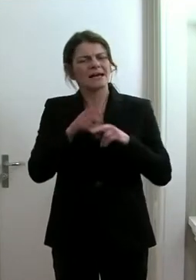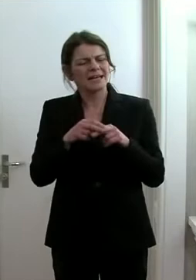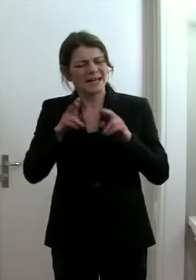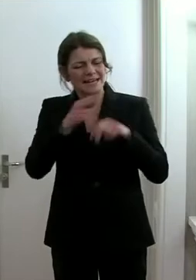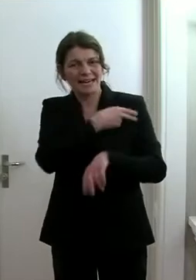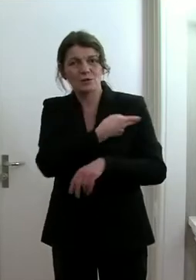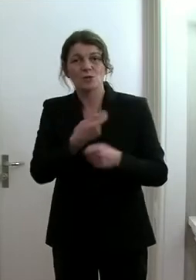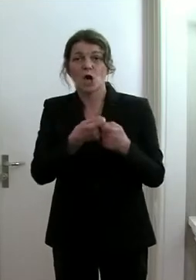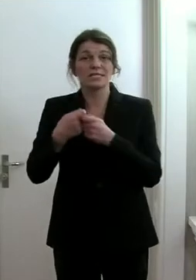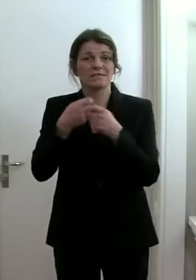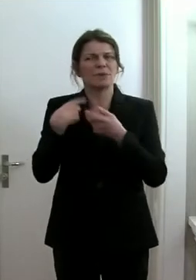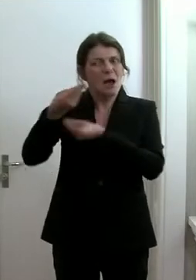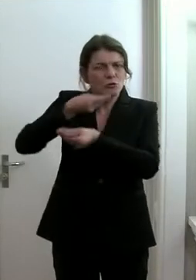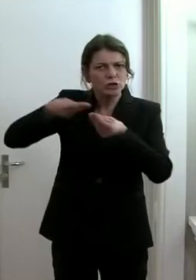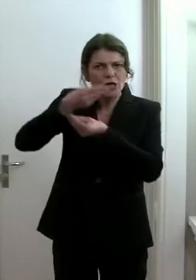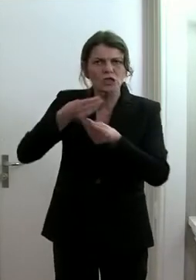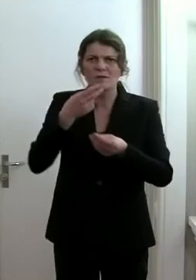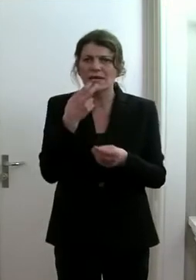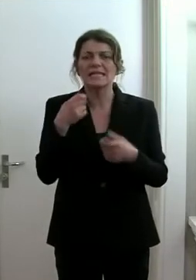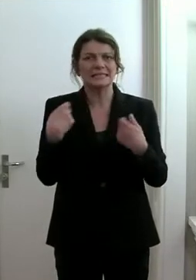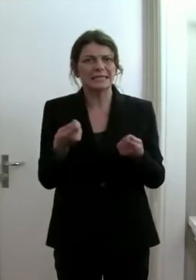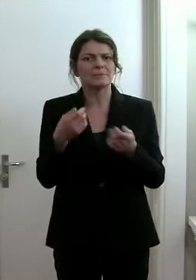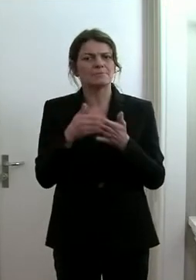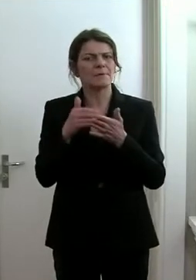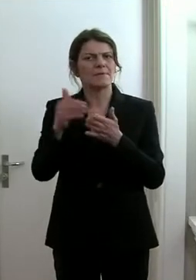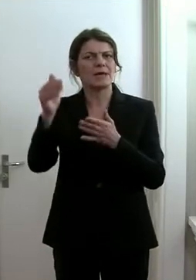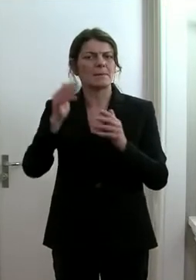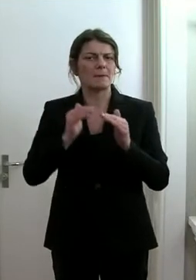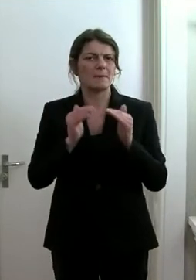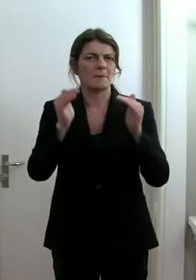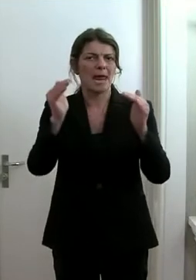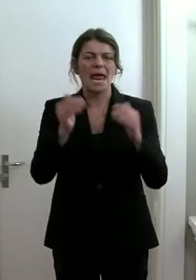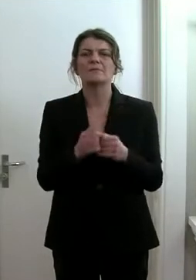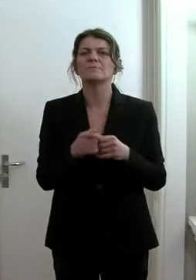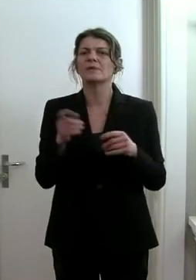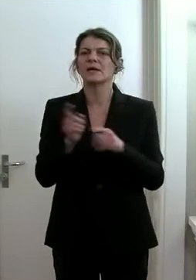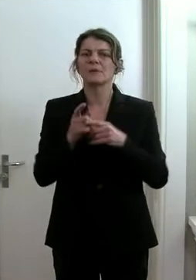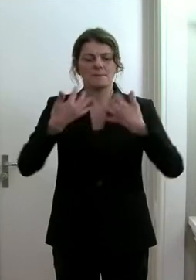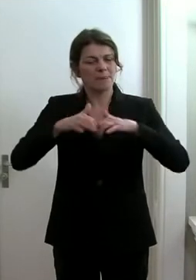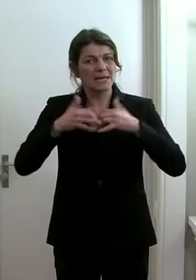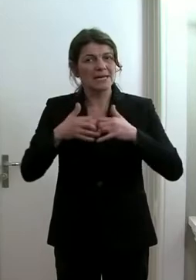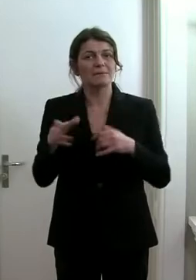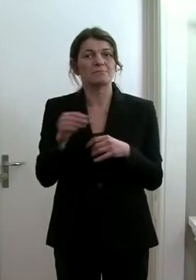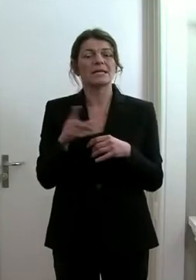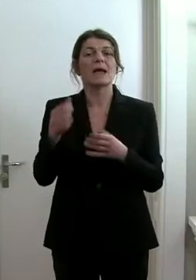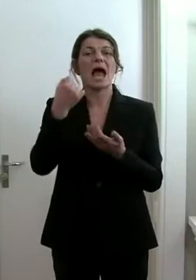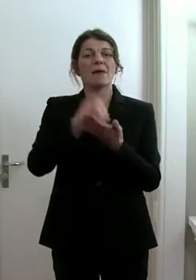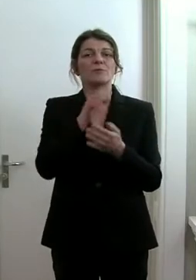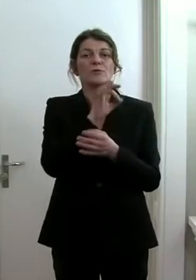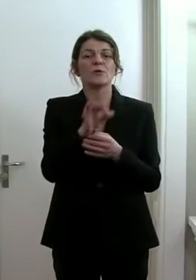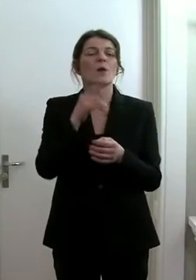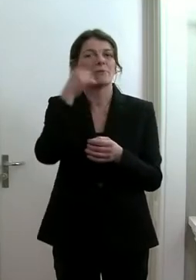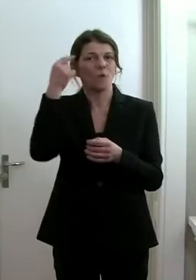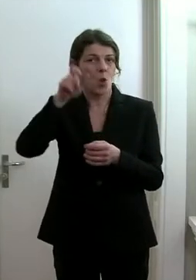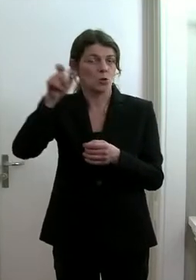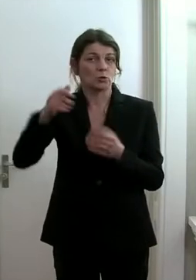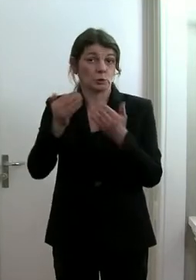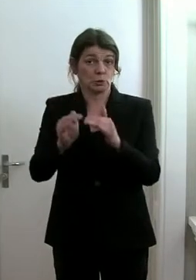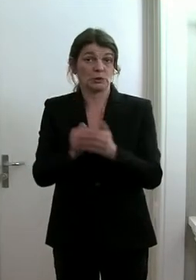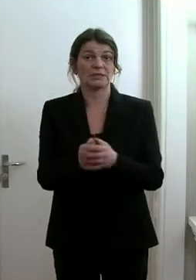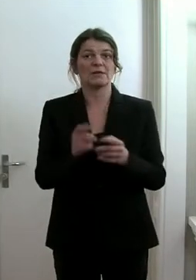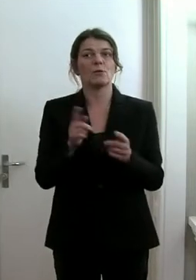auszutauschen, gibt es wieder verstärkt und regelmässige Rapporte mit dem Amt für Bevölkerungsschutz, den